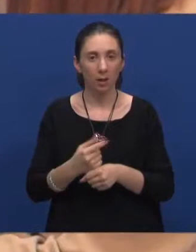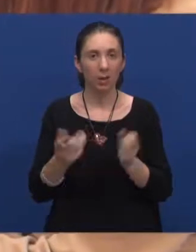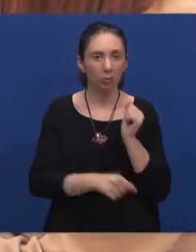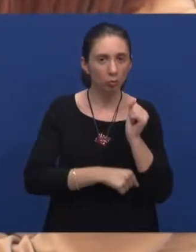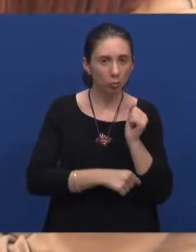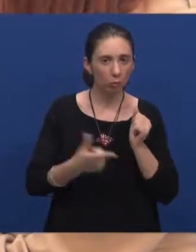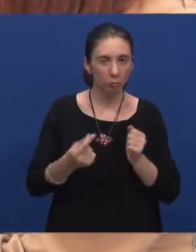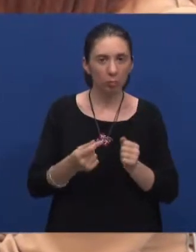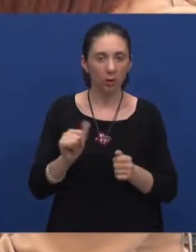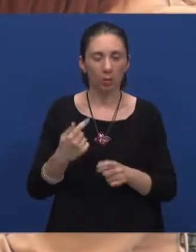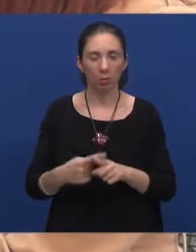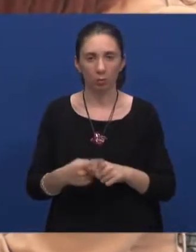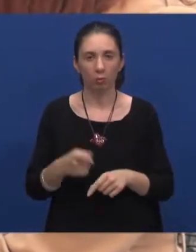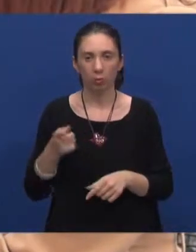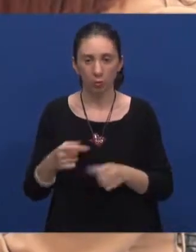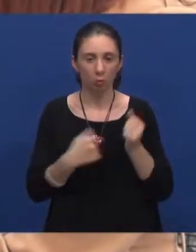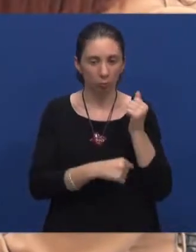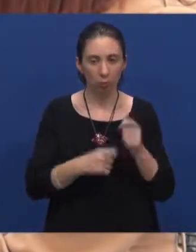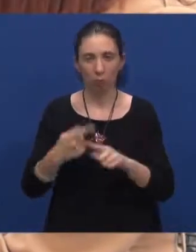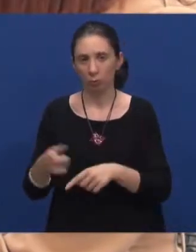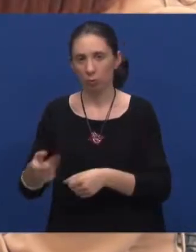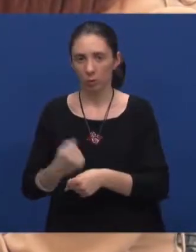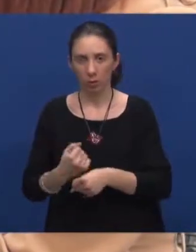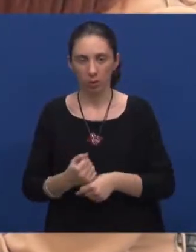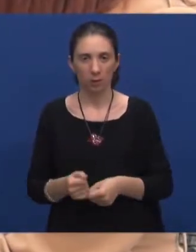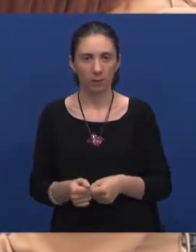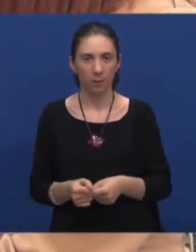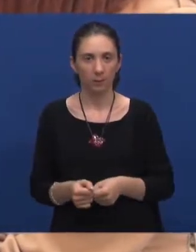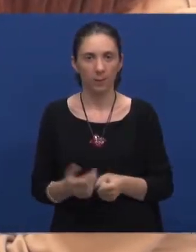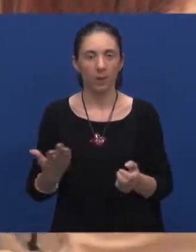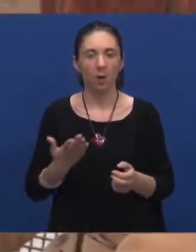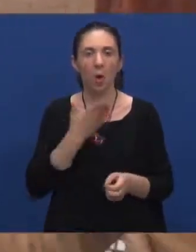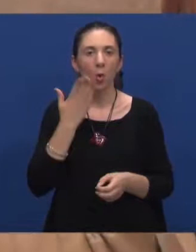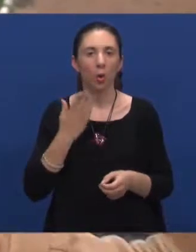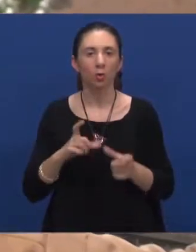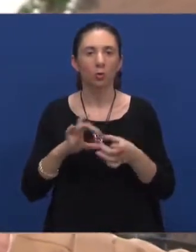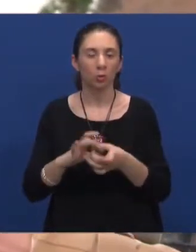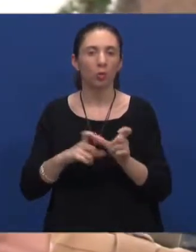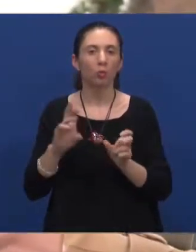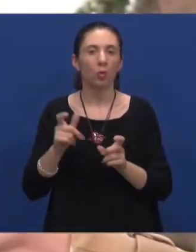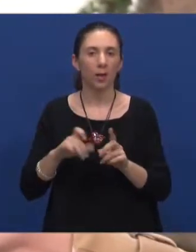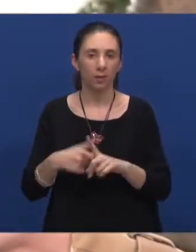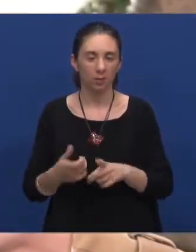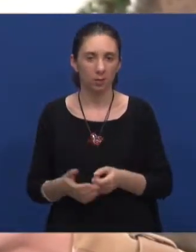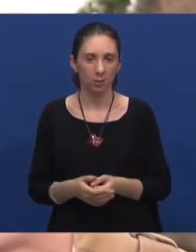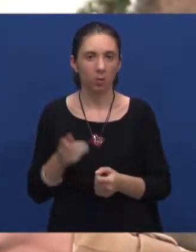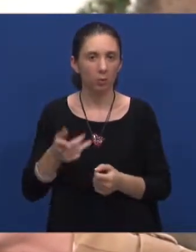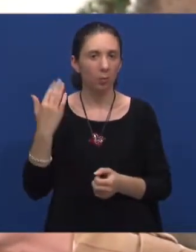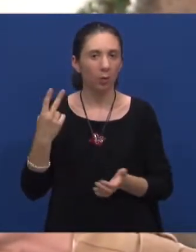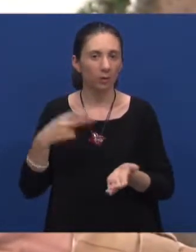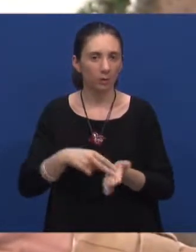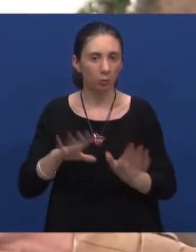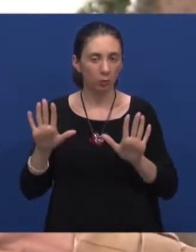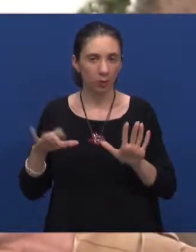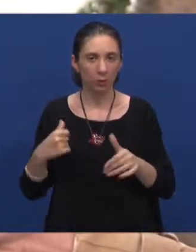studirala ili? Tako je, to sam radila dok sam studirala, kažem, kao honorarni suradnik. To je bilo